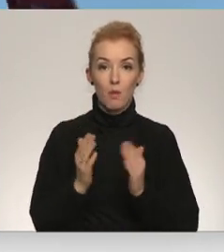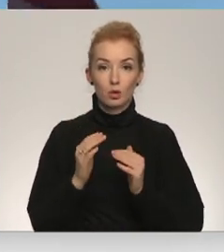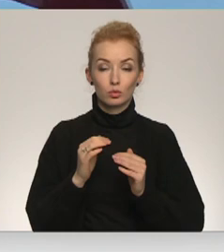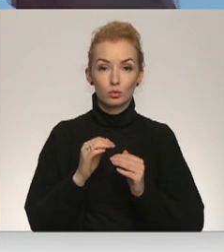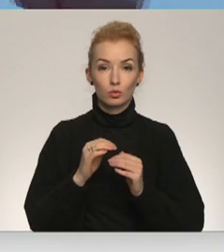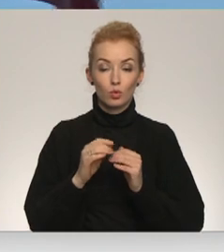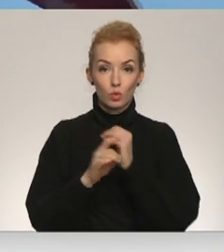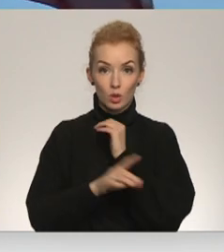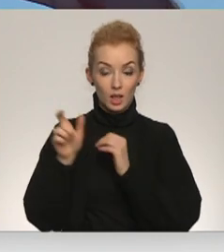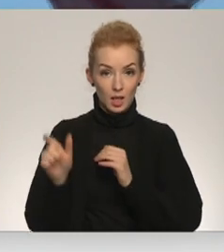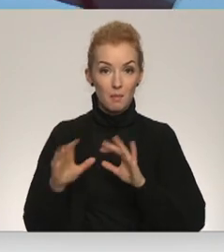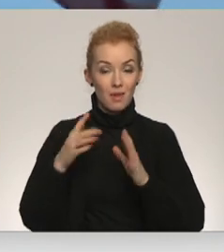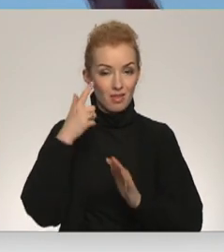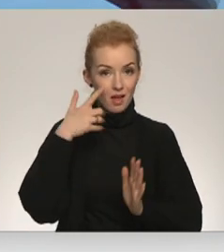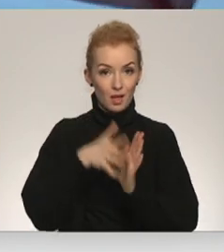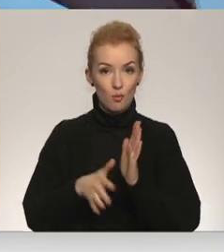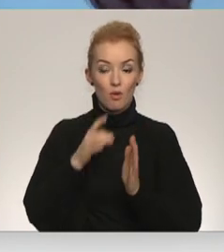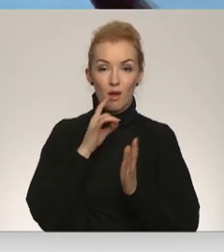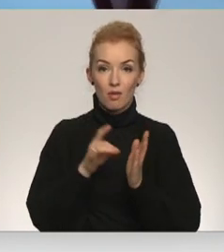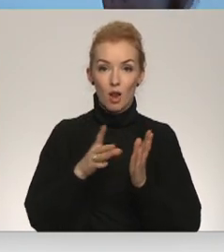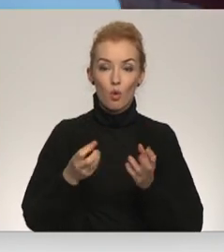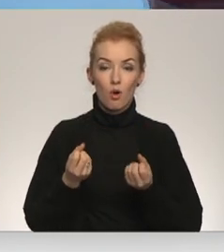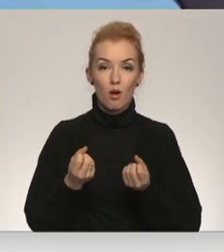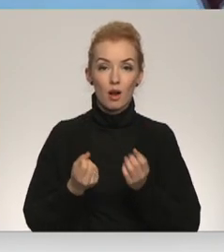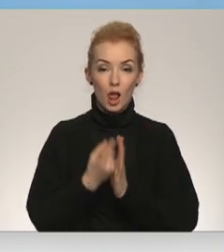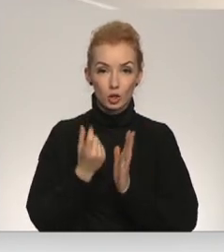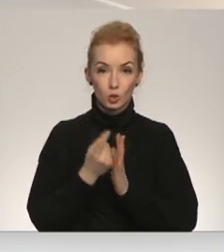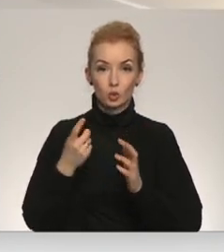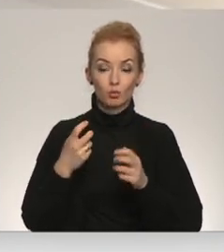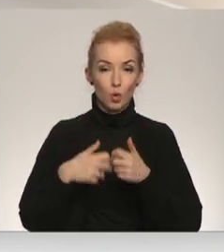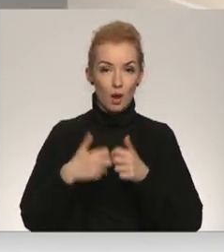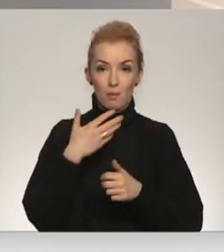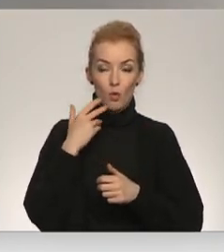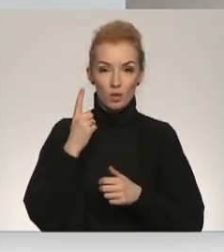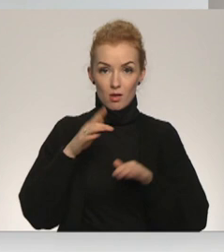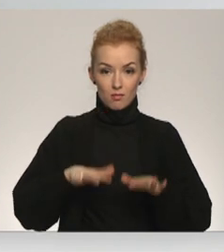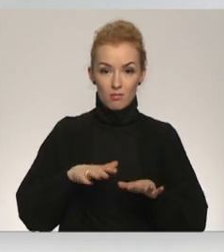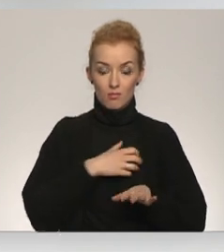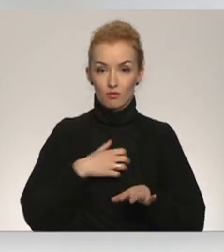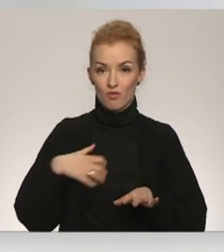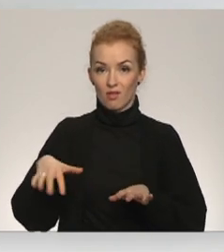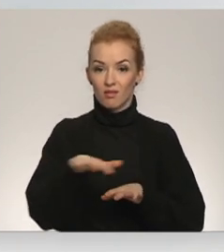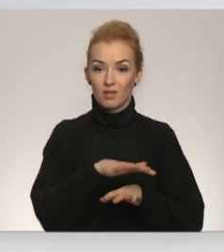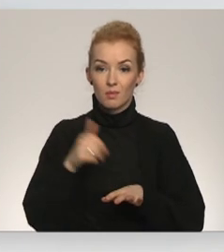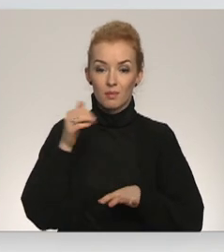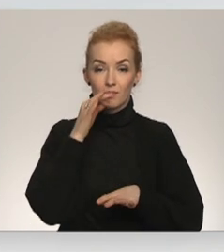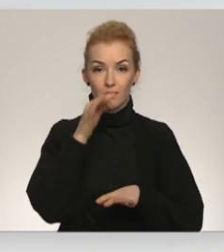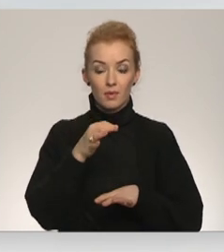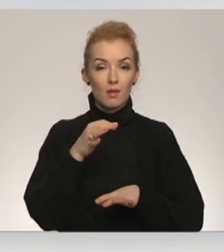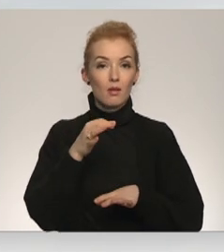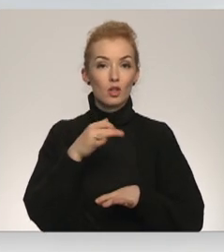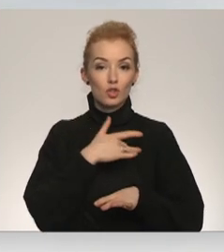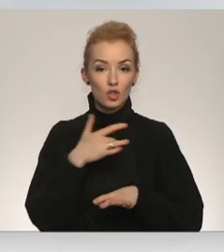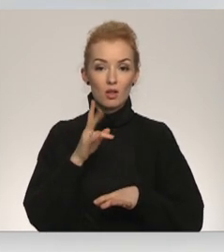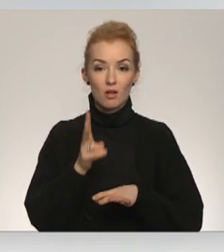esot jāsprot, ka energoresursu krīze nav tikai pašvaldība problēma. Man liekas, ka pašlaik varbūt vismas publiskajā tālpā,